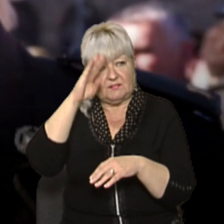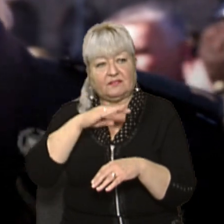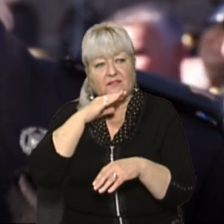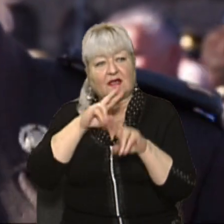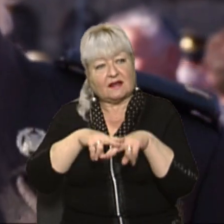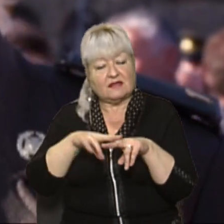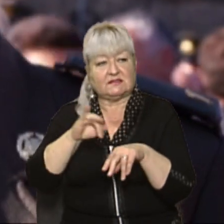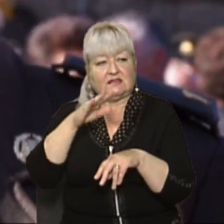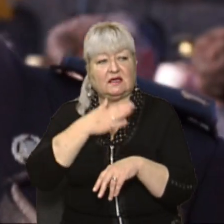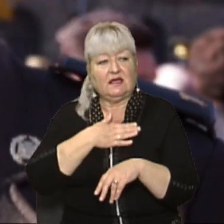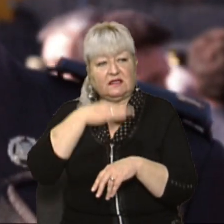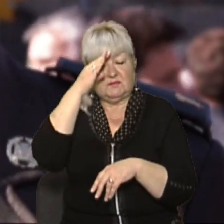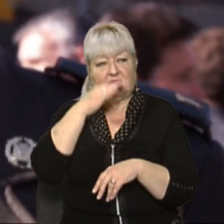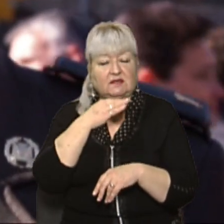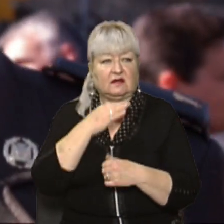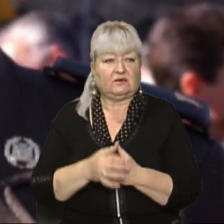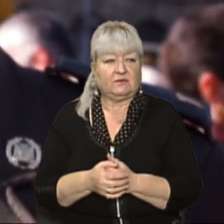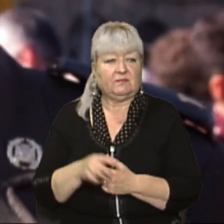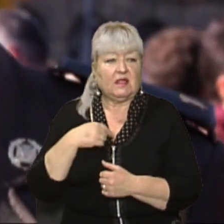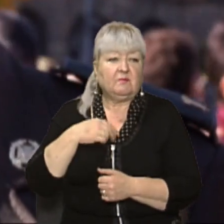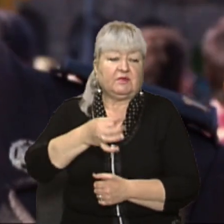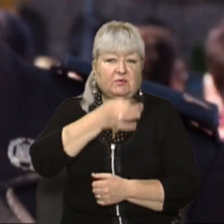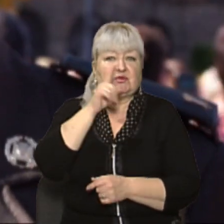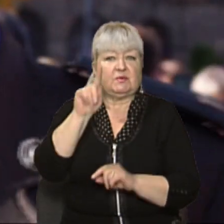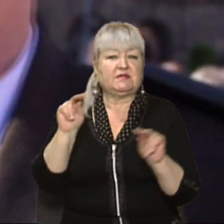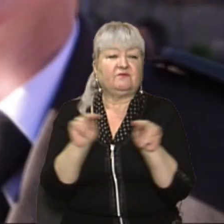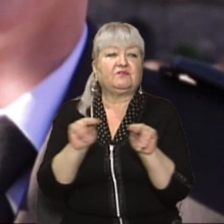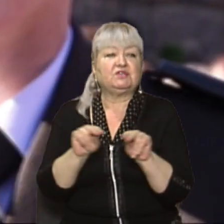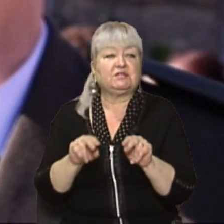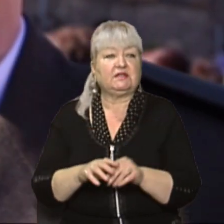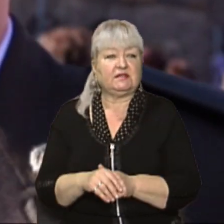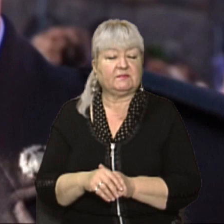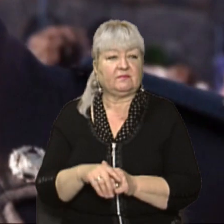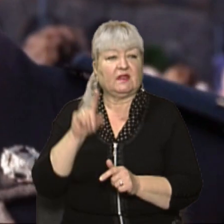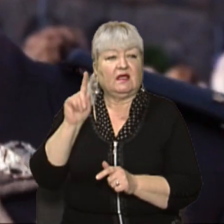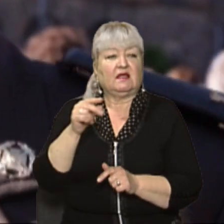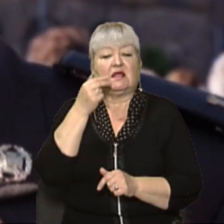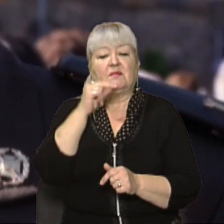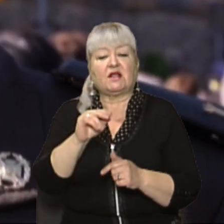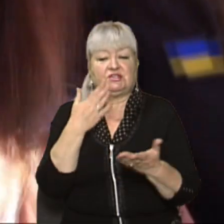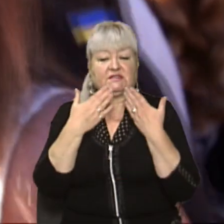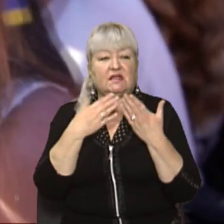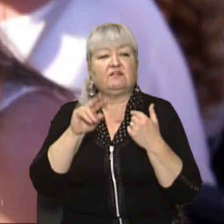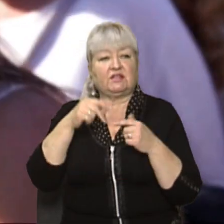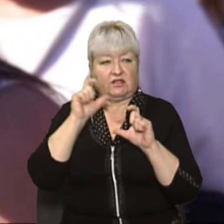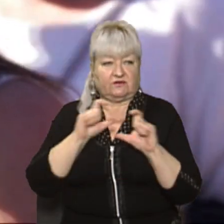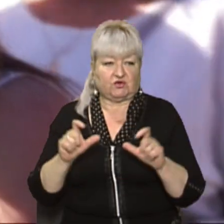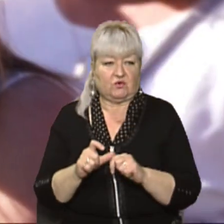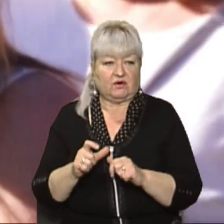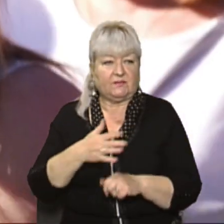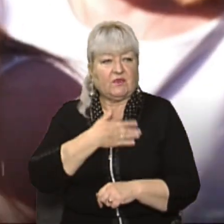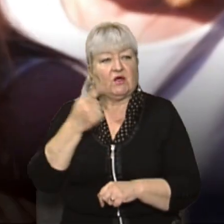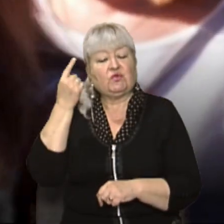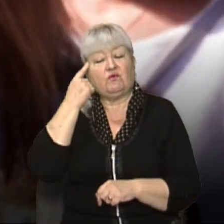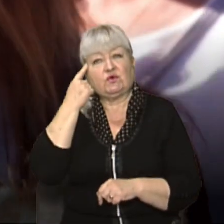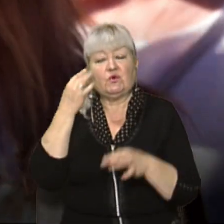піти далі по військовому і мені подобаються там вчителі. Там набагато краще ставлення в школі». «Довго ми над тим думали,